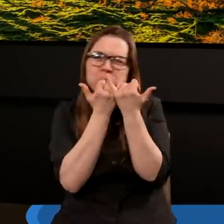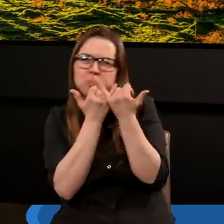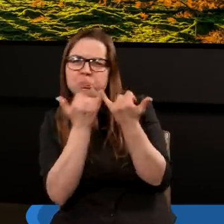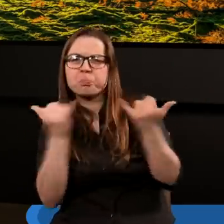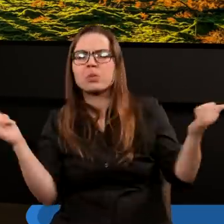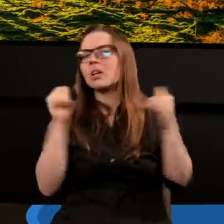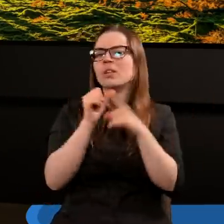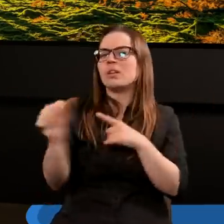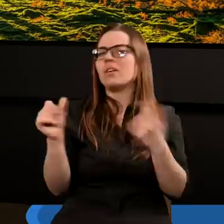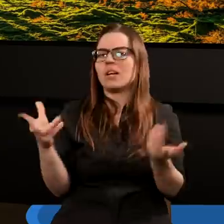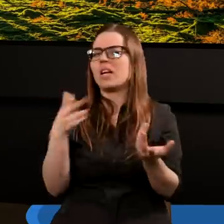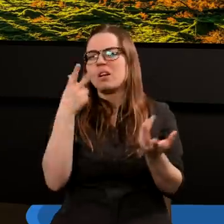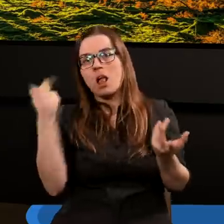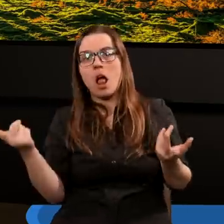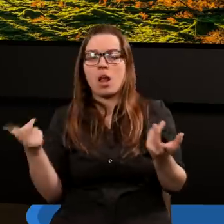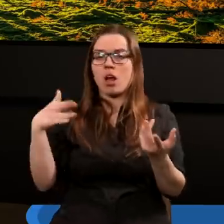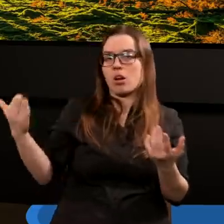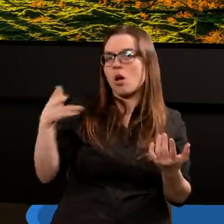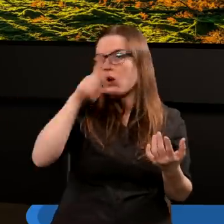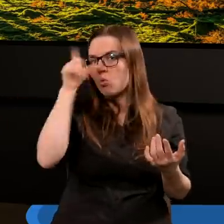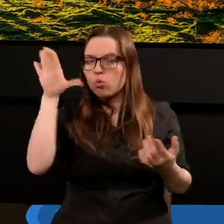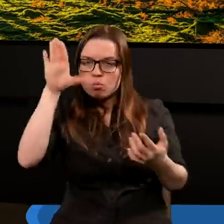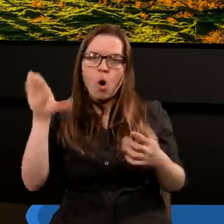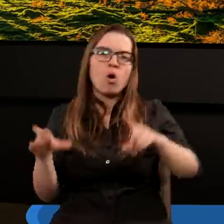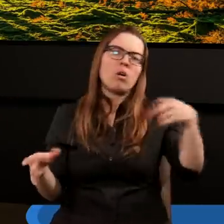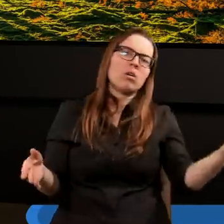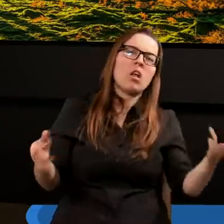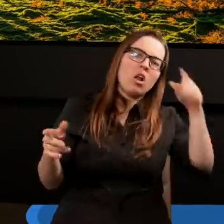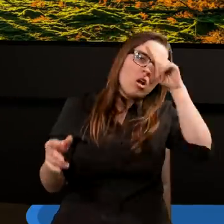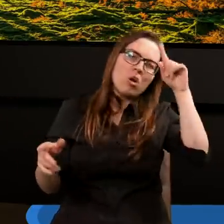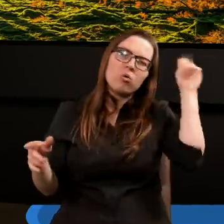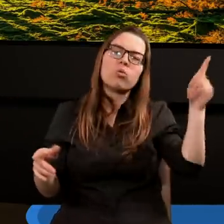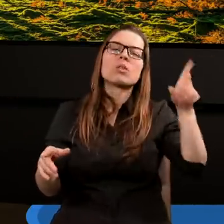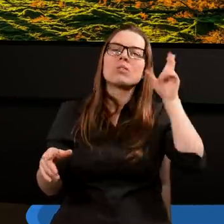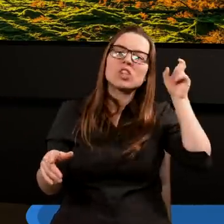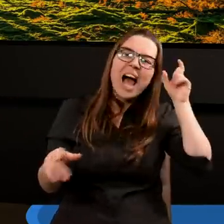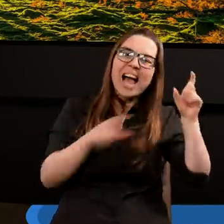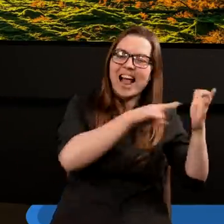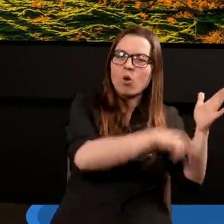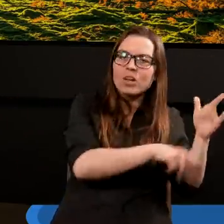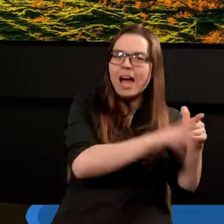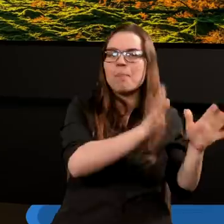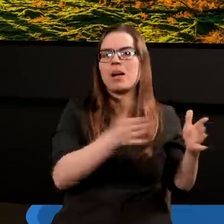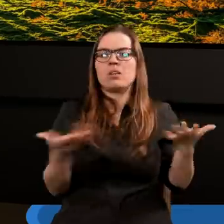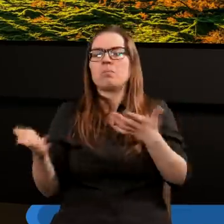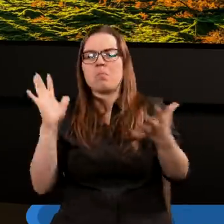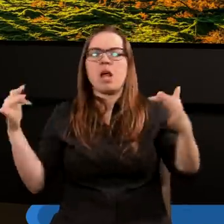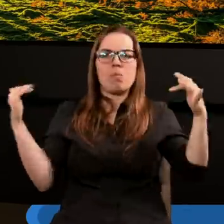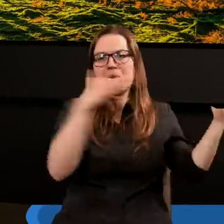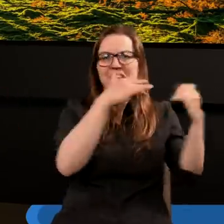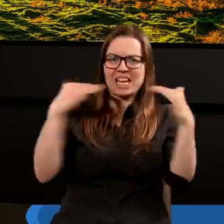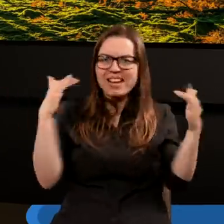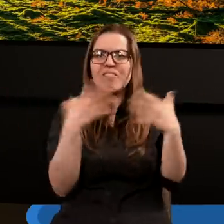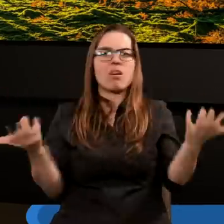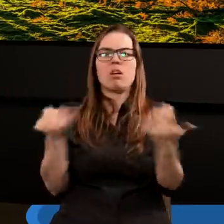czytamy, tak, że po jednej stronie pojawi się lud Boży, po drugiej stronie pojawi się ten lud odstępczy i że będzie wielka bitwa